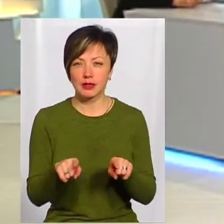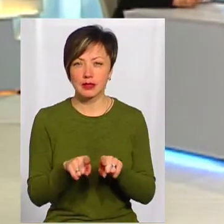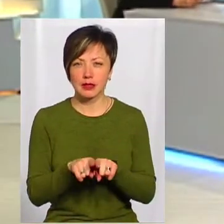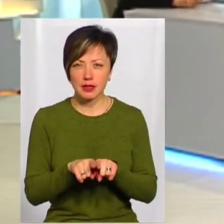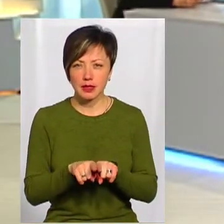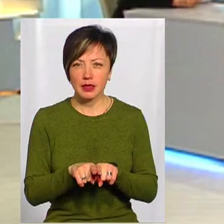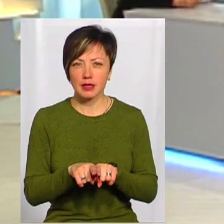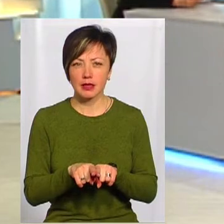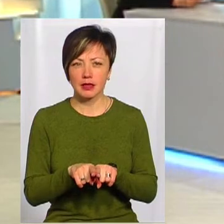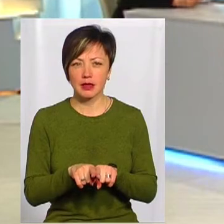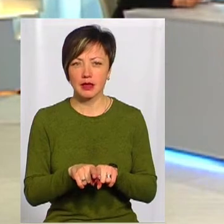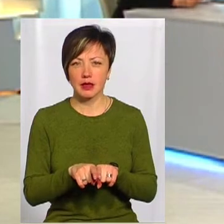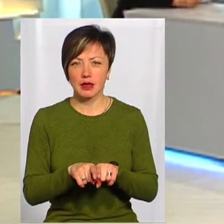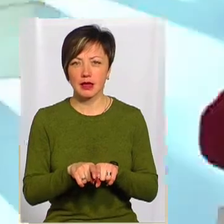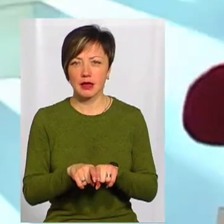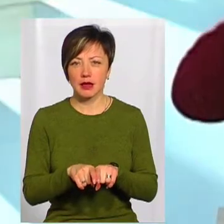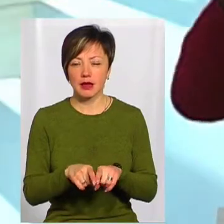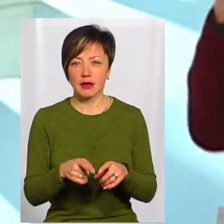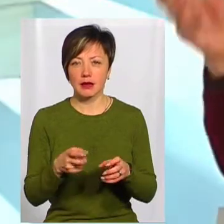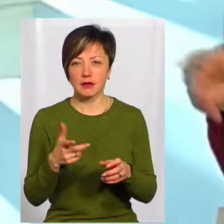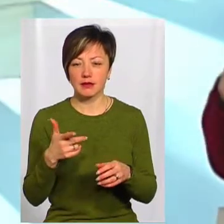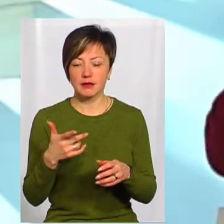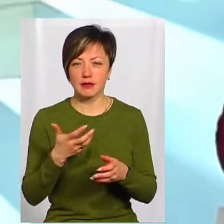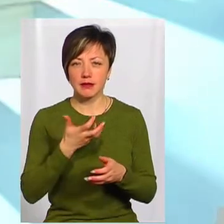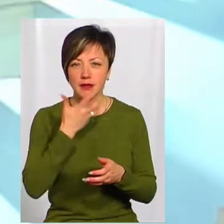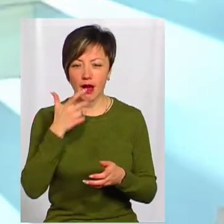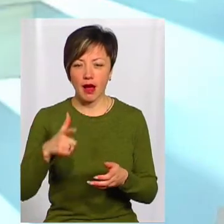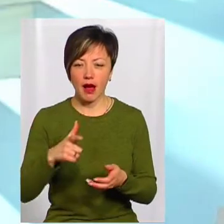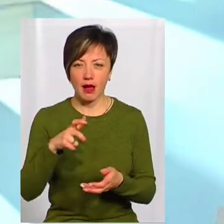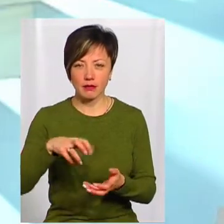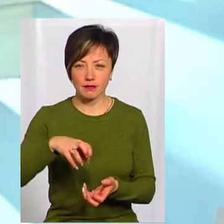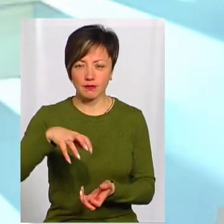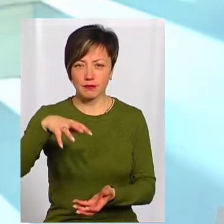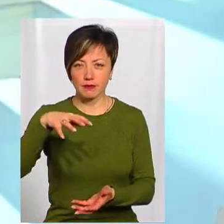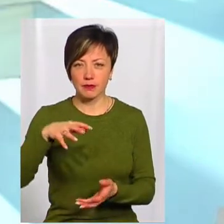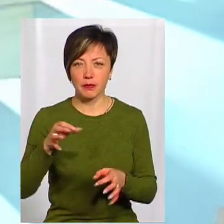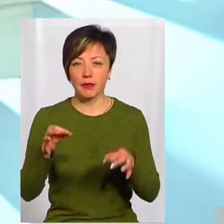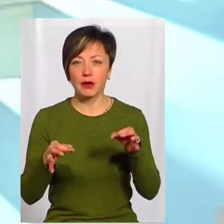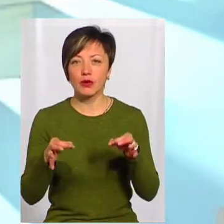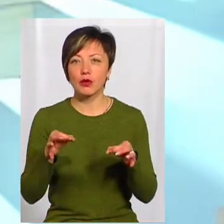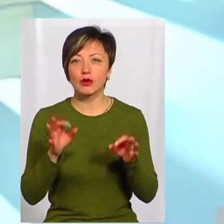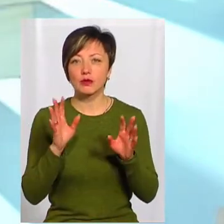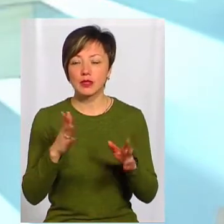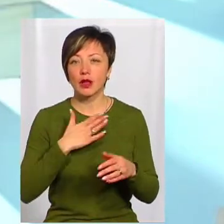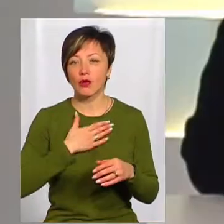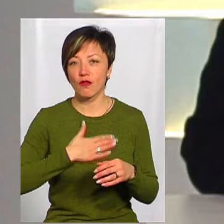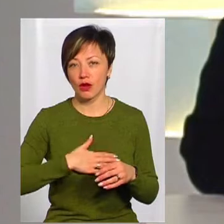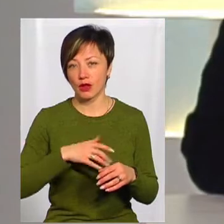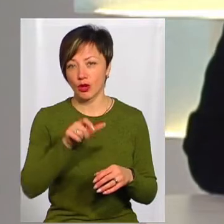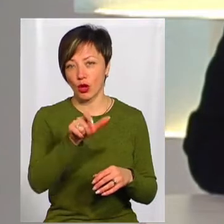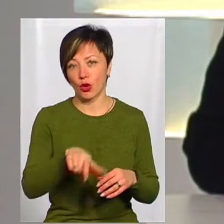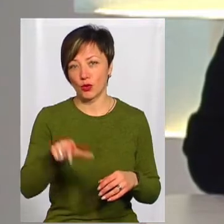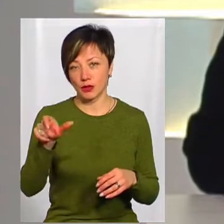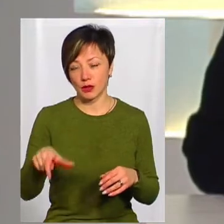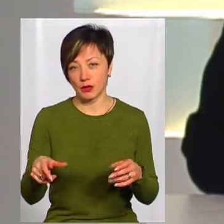гармонія. Так. Ну,